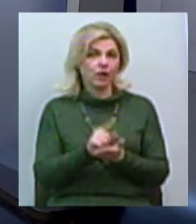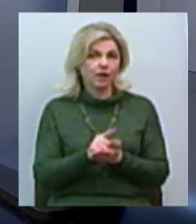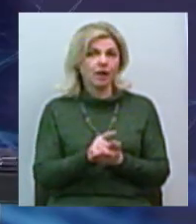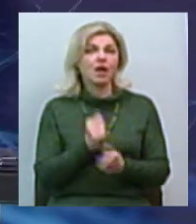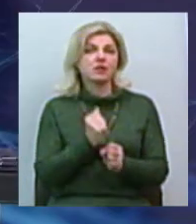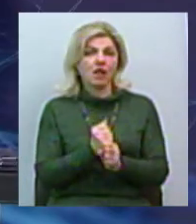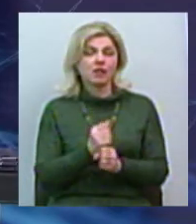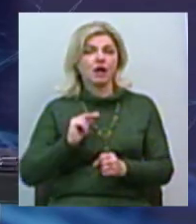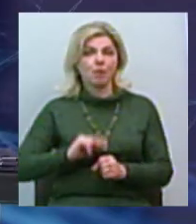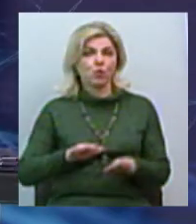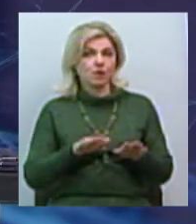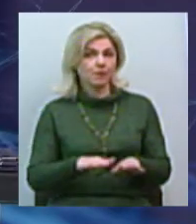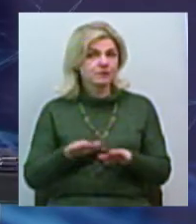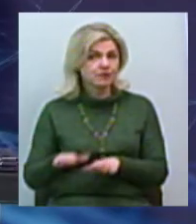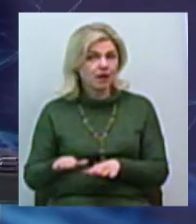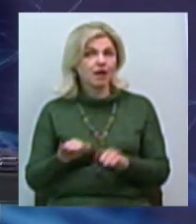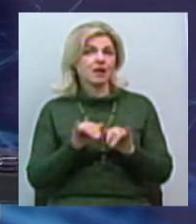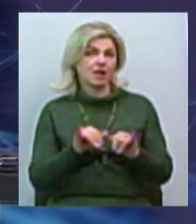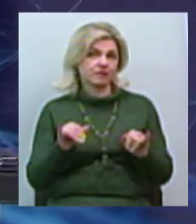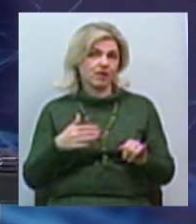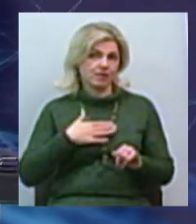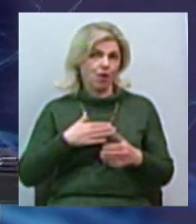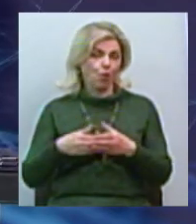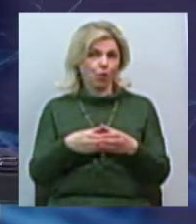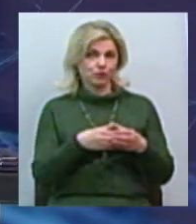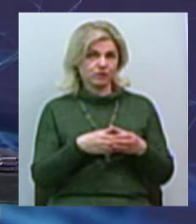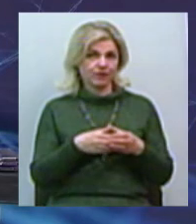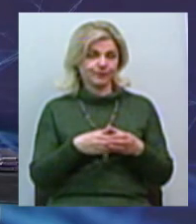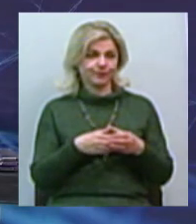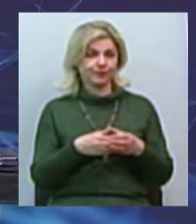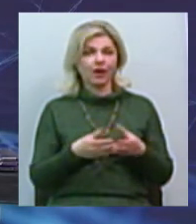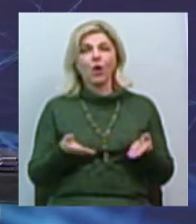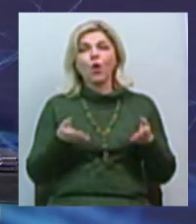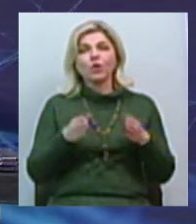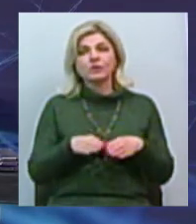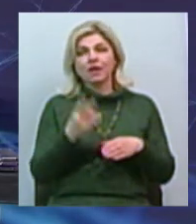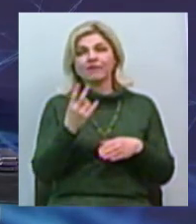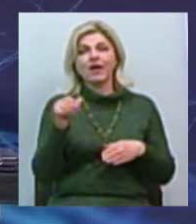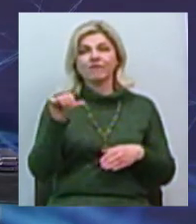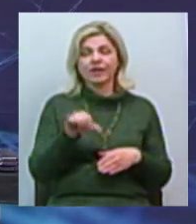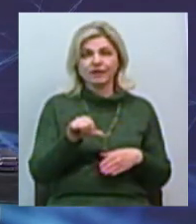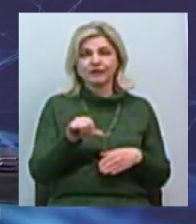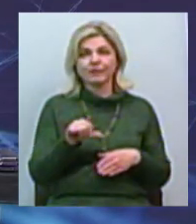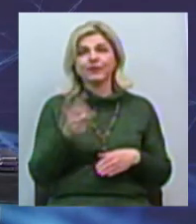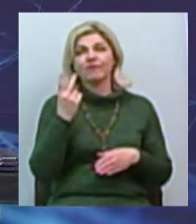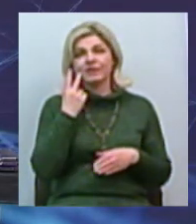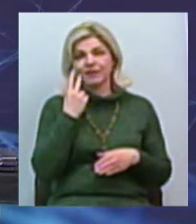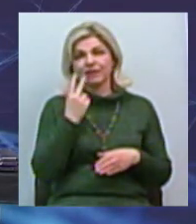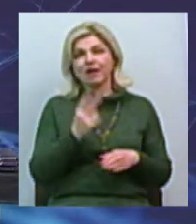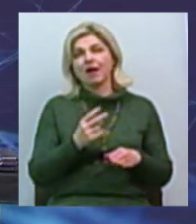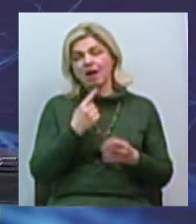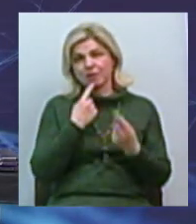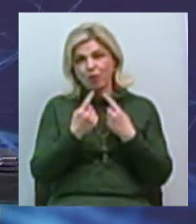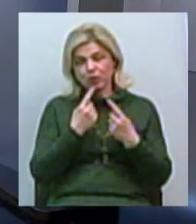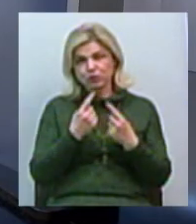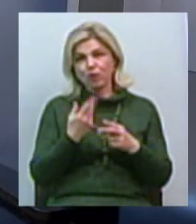робочі місця, і таким образом розвивалося наше обідество. У нас пара хвилин буквально це лишилось. Ми сьогодні, як завжди, анонсували цю розмову,